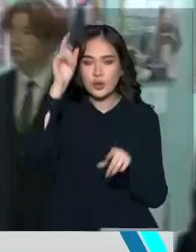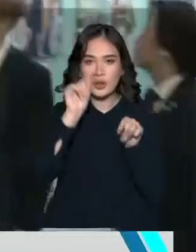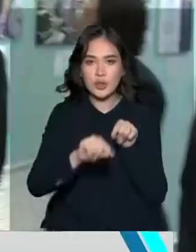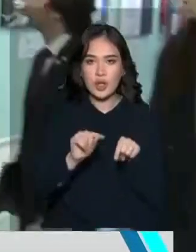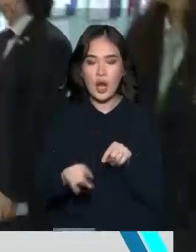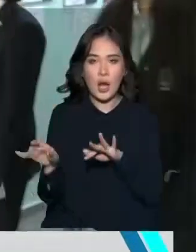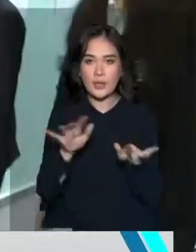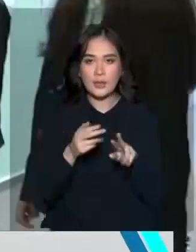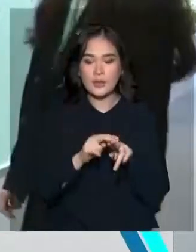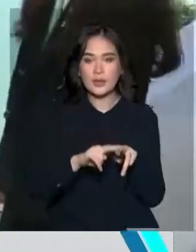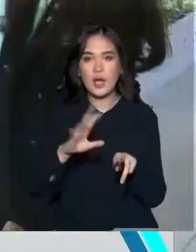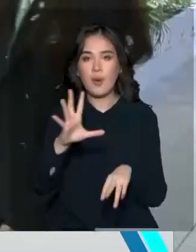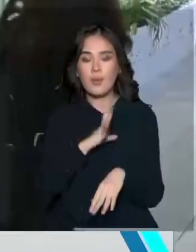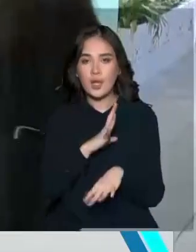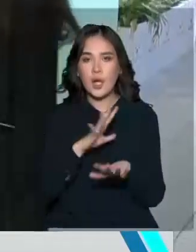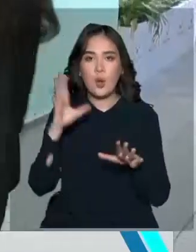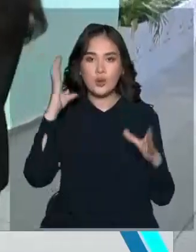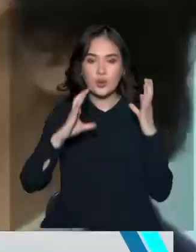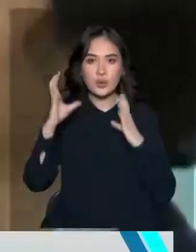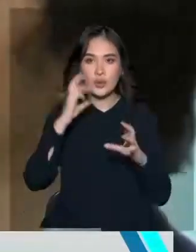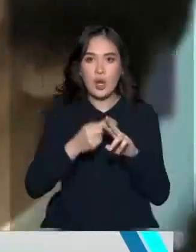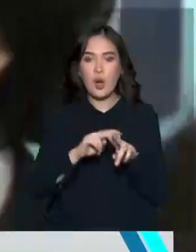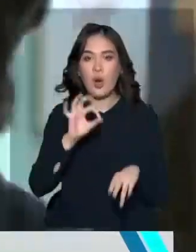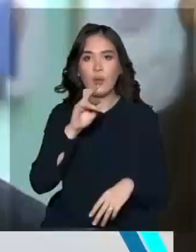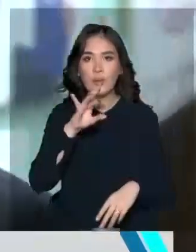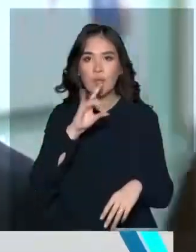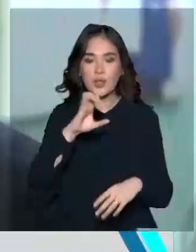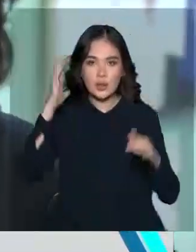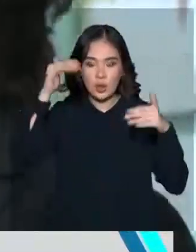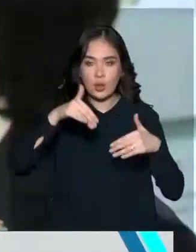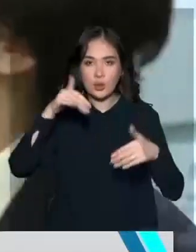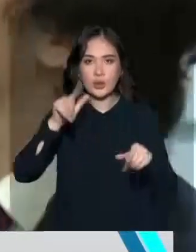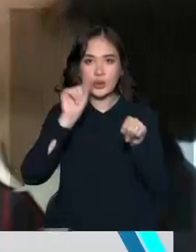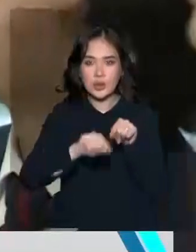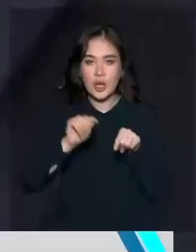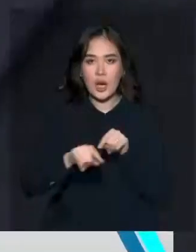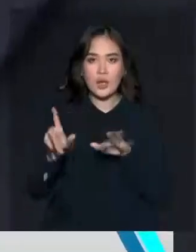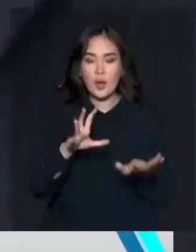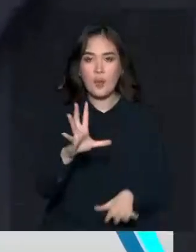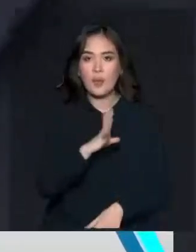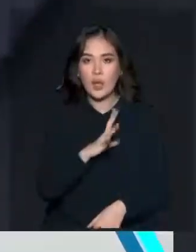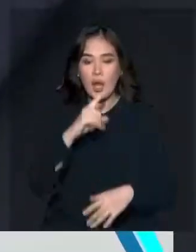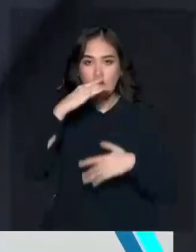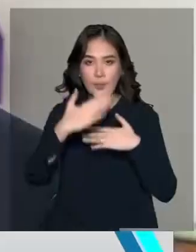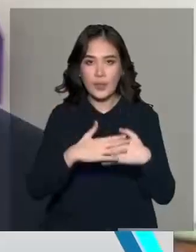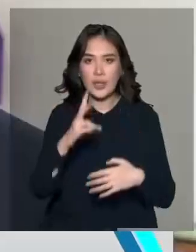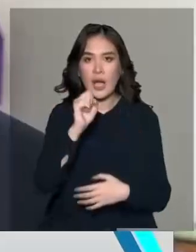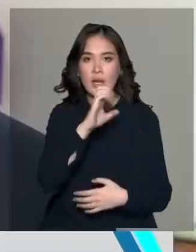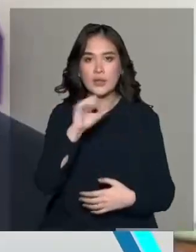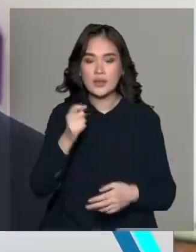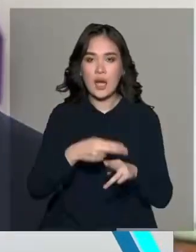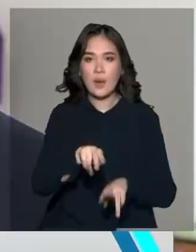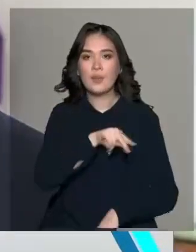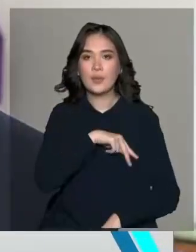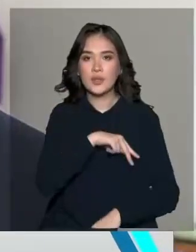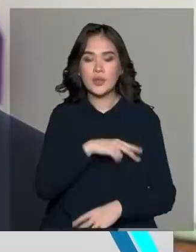айналысып, дефестегі Калифорния университетімен Оберлин колледжіндегі зерттеулерге атсалысыпты. Ал бұйыл ол Насаның марапатына